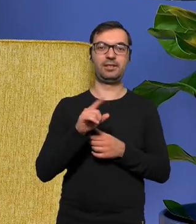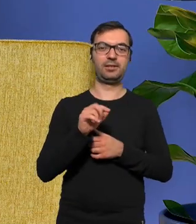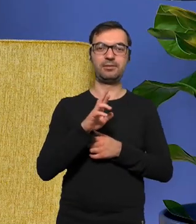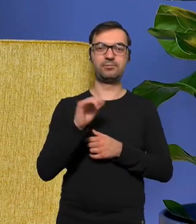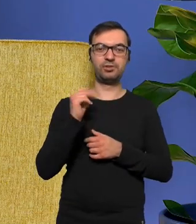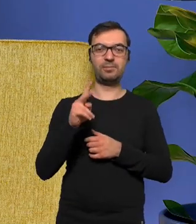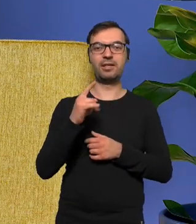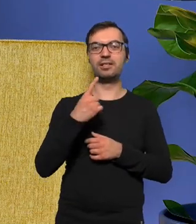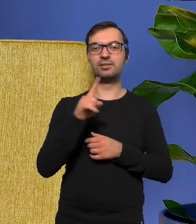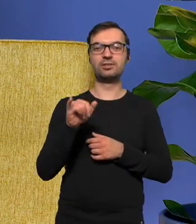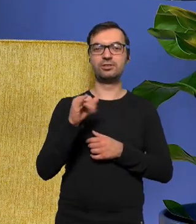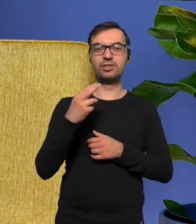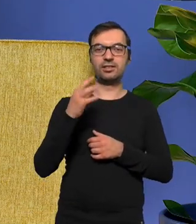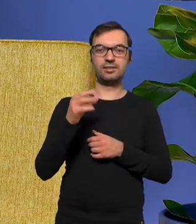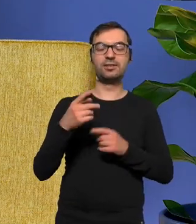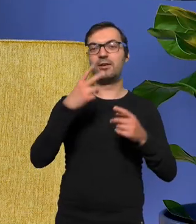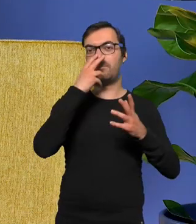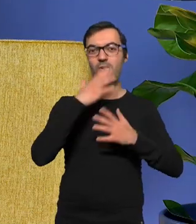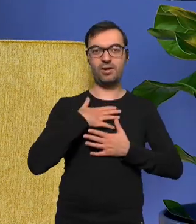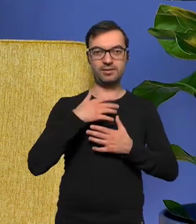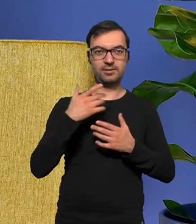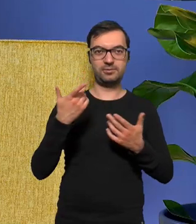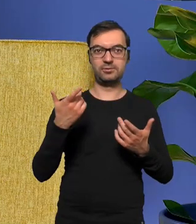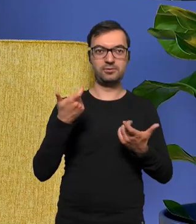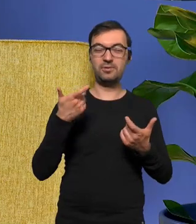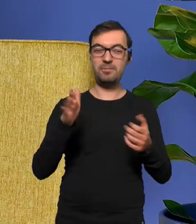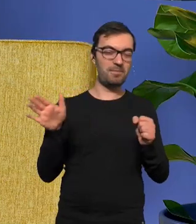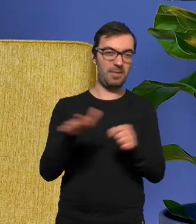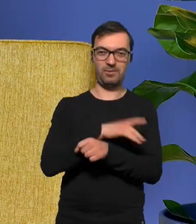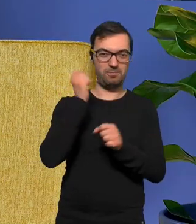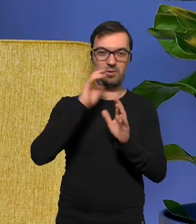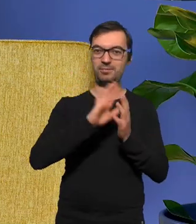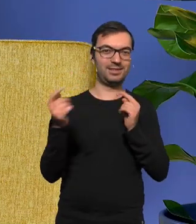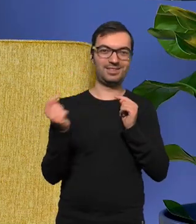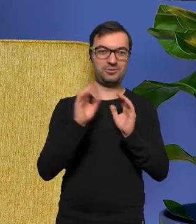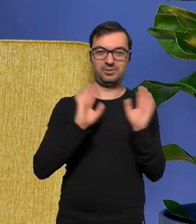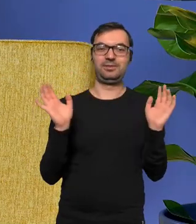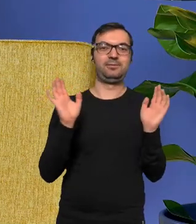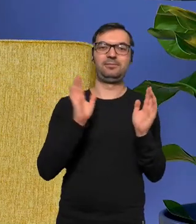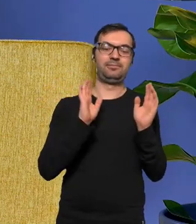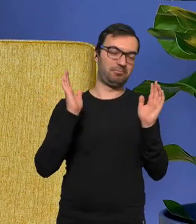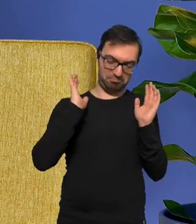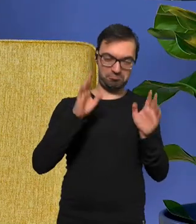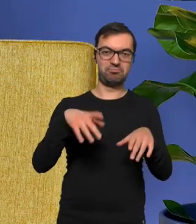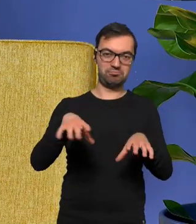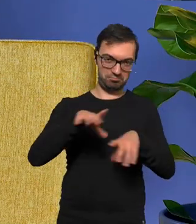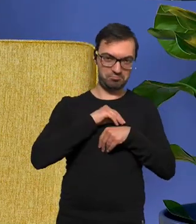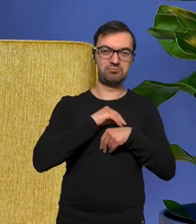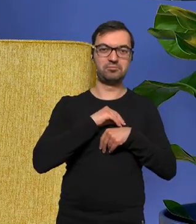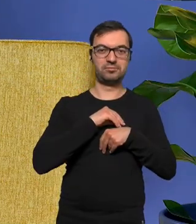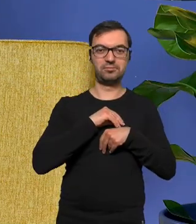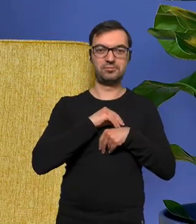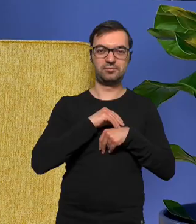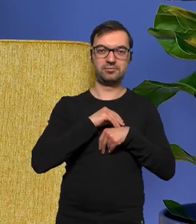Dzenisa po prostu gdzie przedstawił coś co po prostu było totalne i bez dyskusji i zostało to po prostu